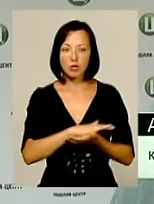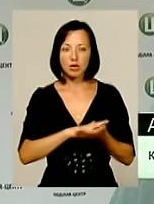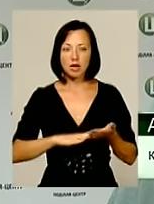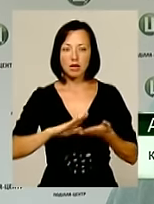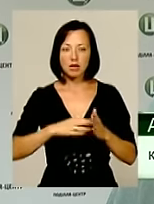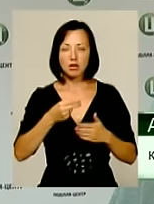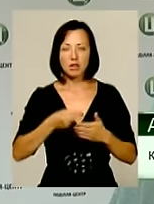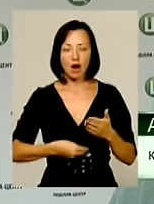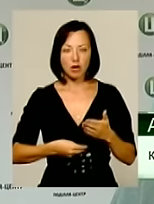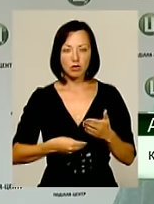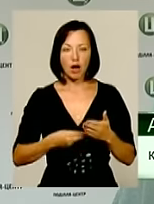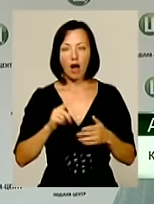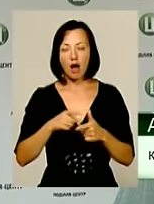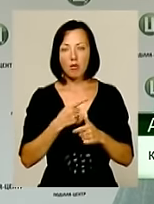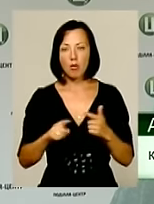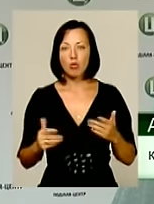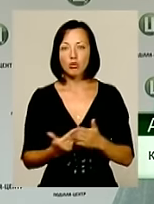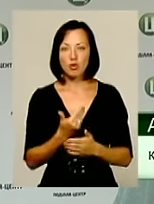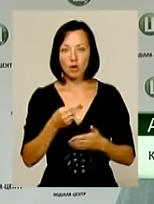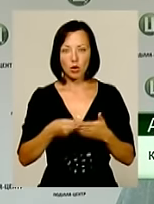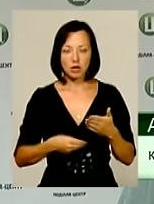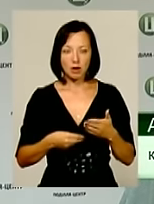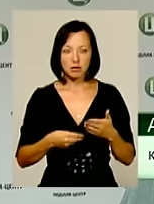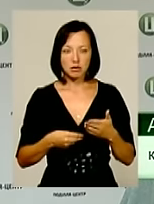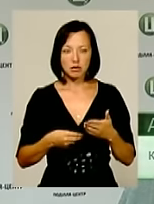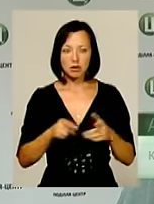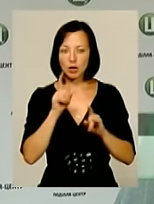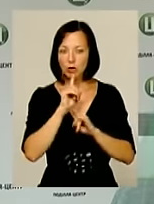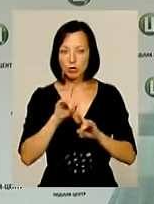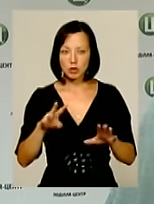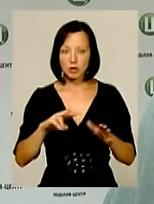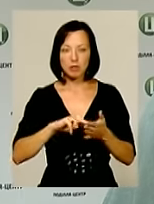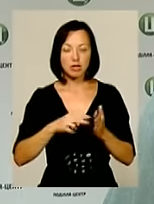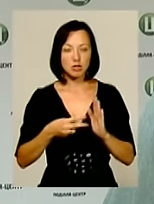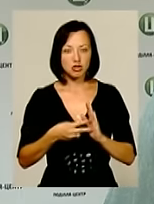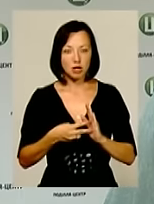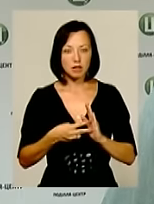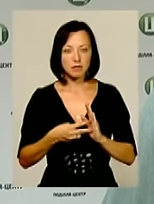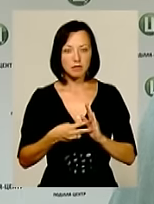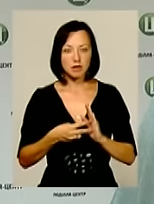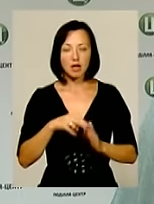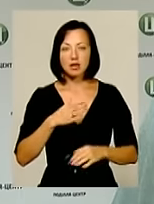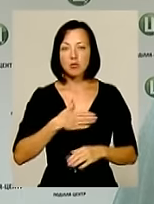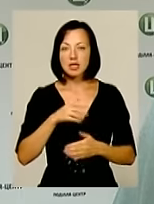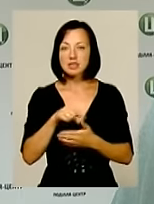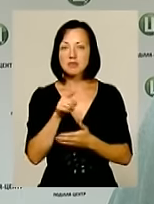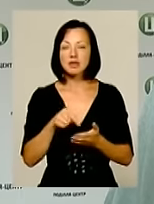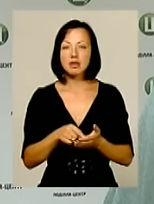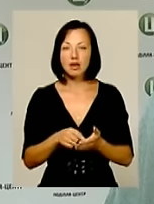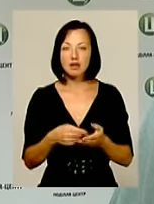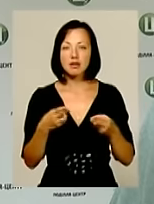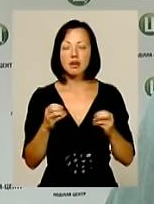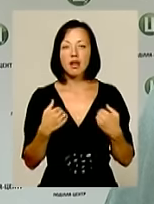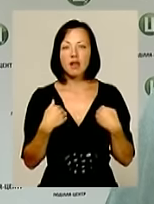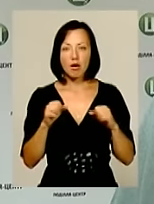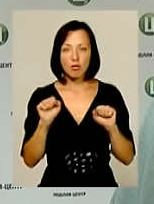контракту або поновлення контракту процедура не буде передбачати, на моє запитання, де